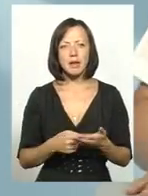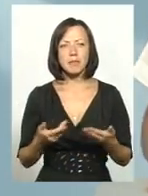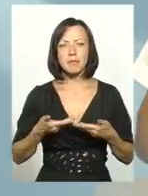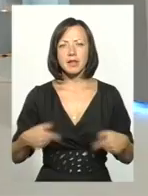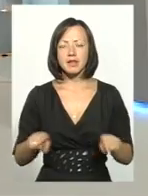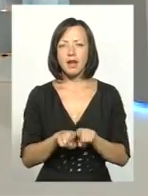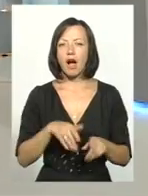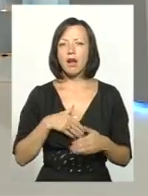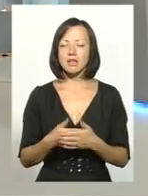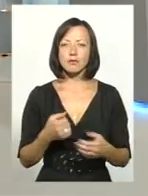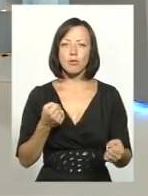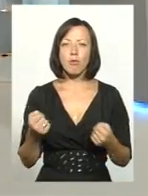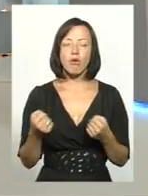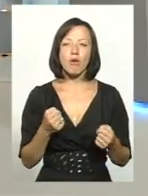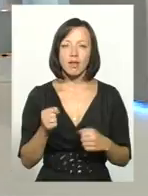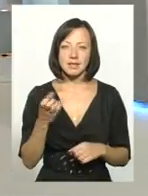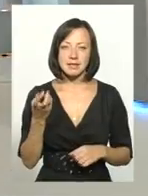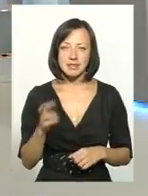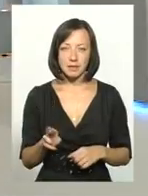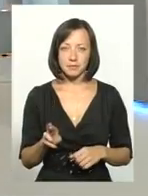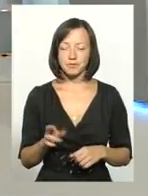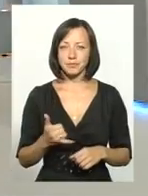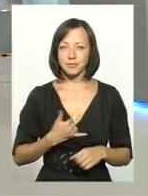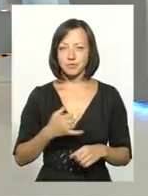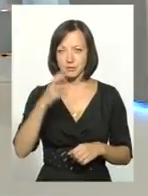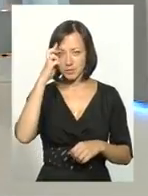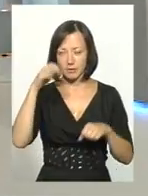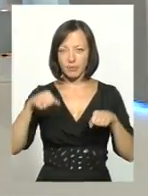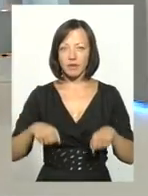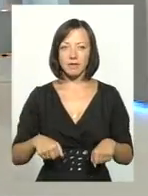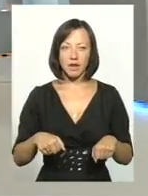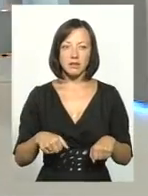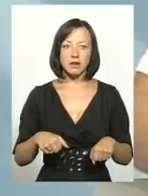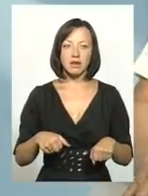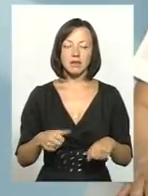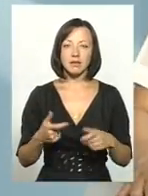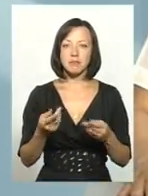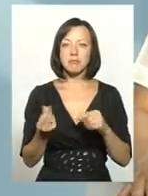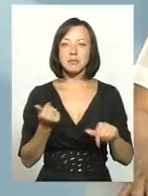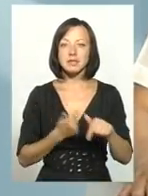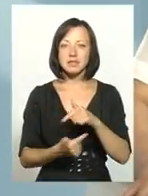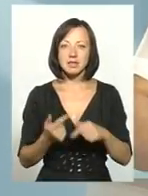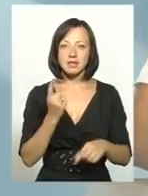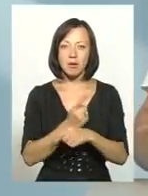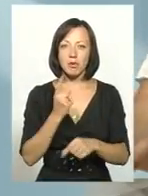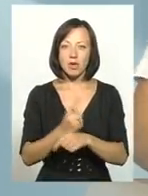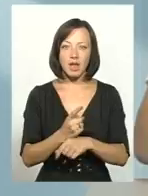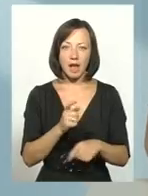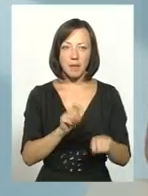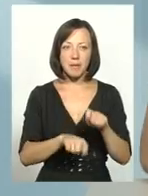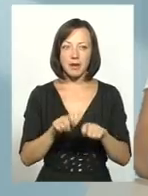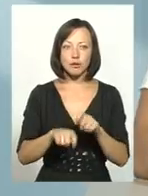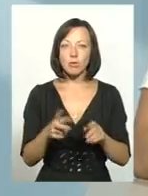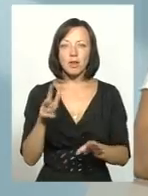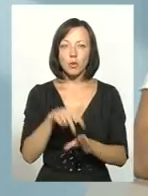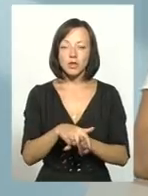сильно, активно боролися, що в нас державна влада опускає бізнес, так би запороняли всі перевірки, бо щоб не